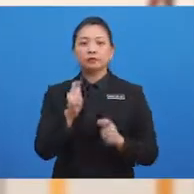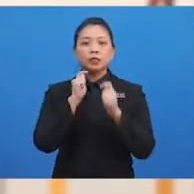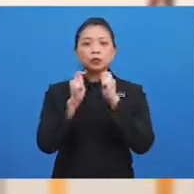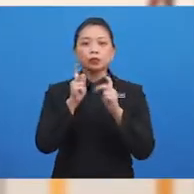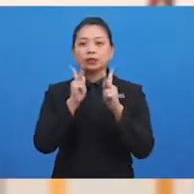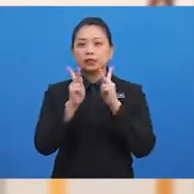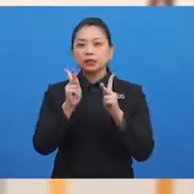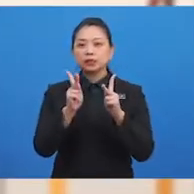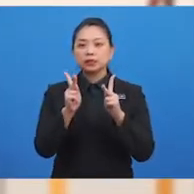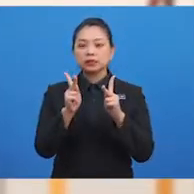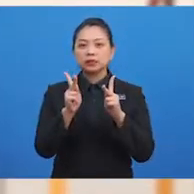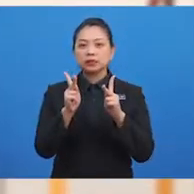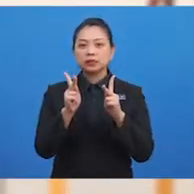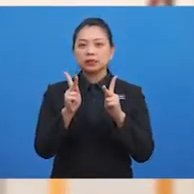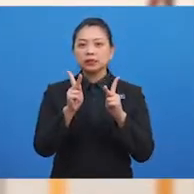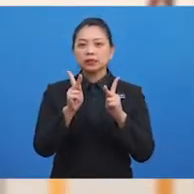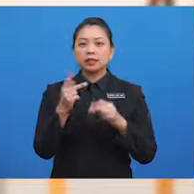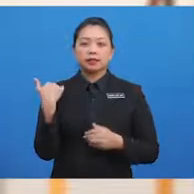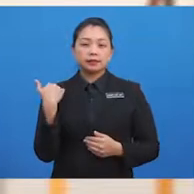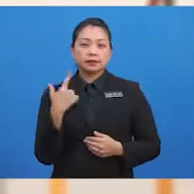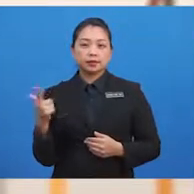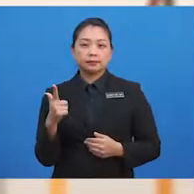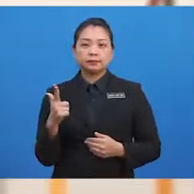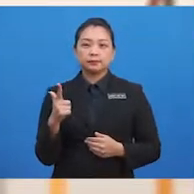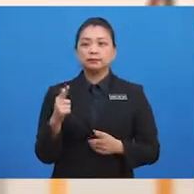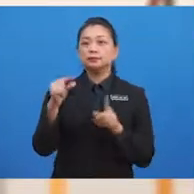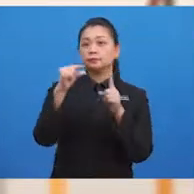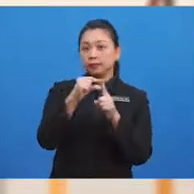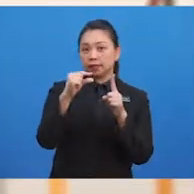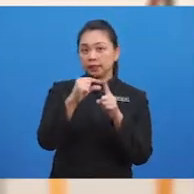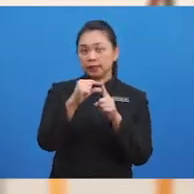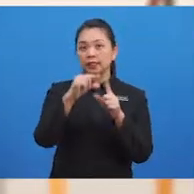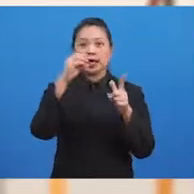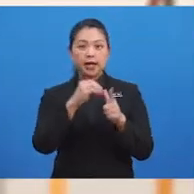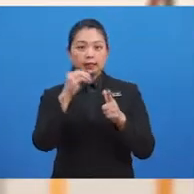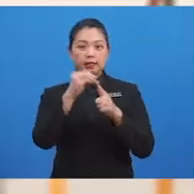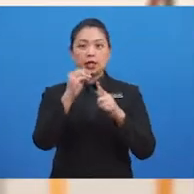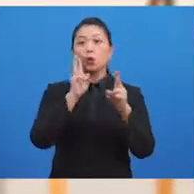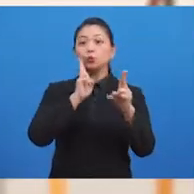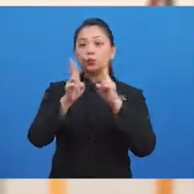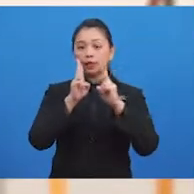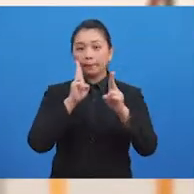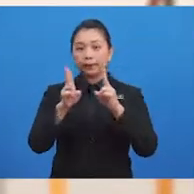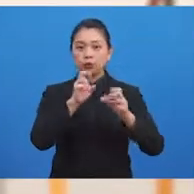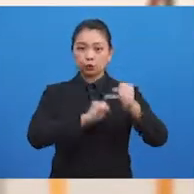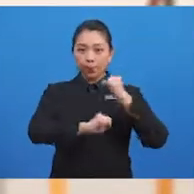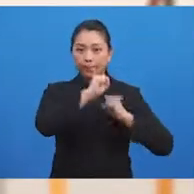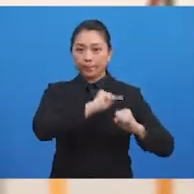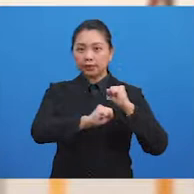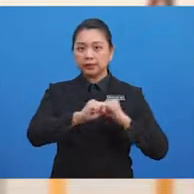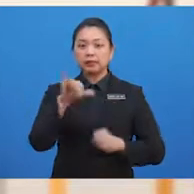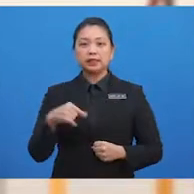bersopan adalah Perkataan atau ucapan bersopan yang kita